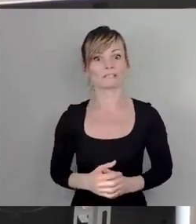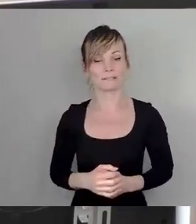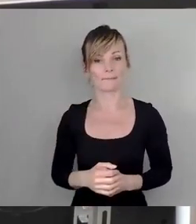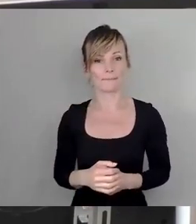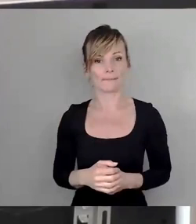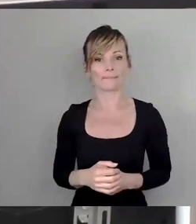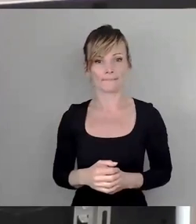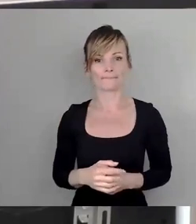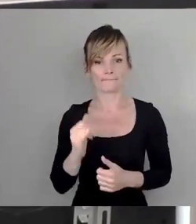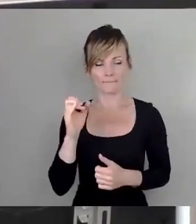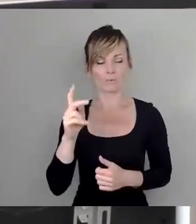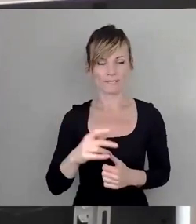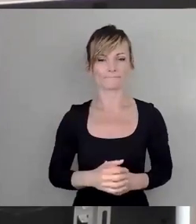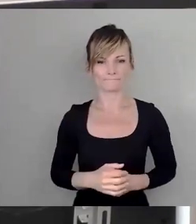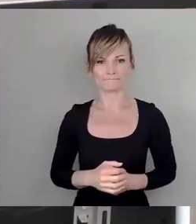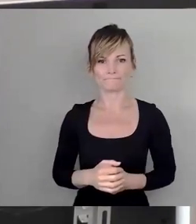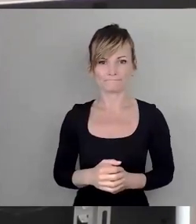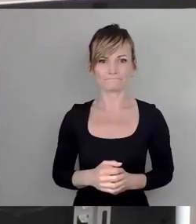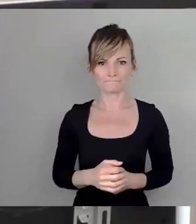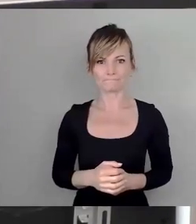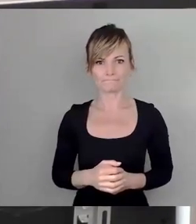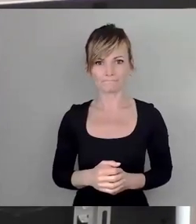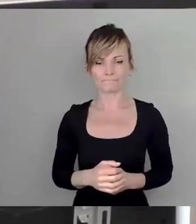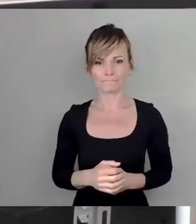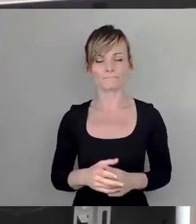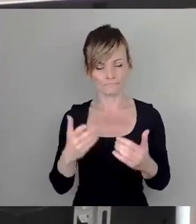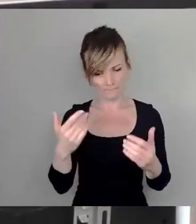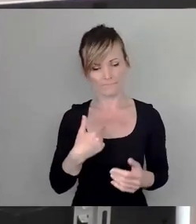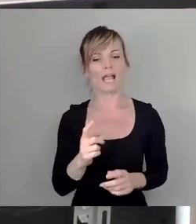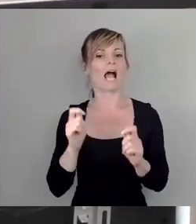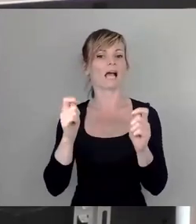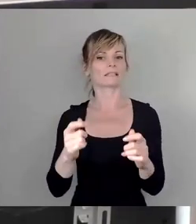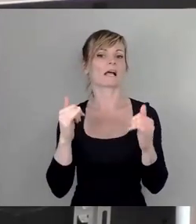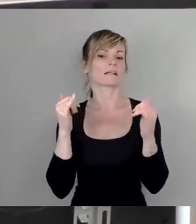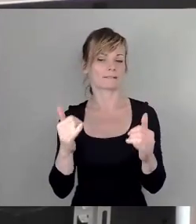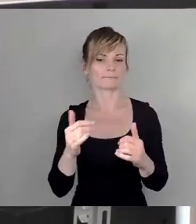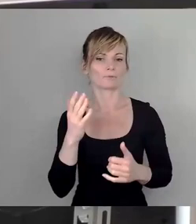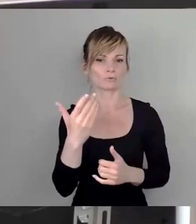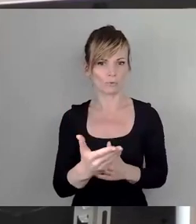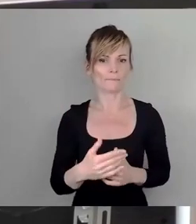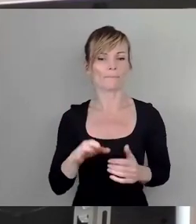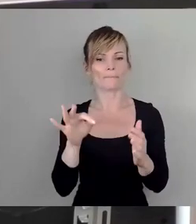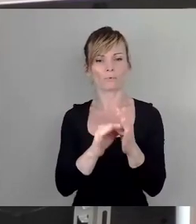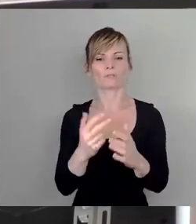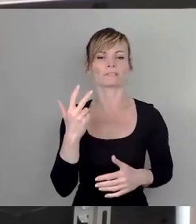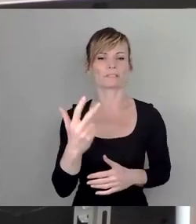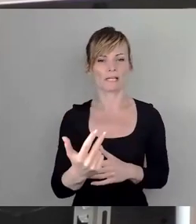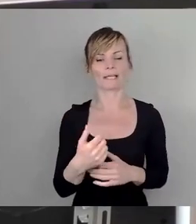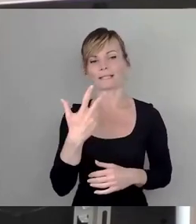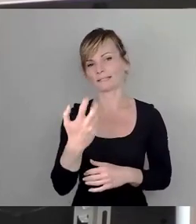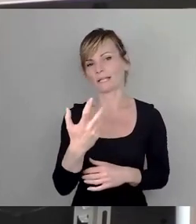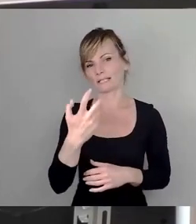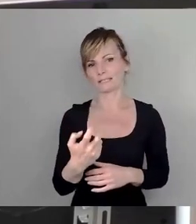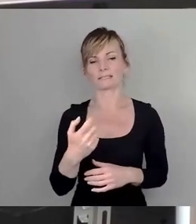Okay. Also, dann würde ich jetzt hiermit beantragen, in Punkt 3 den 30.06